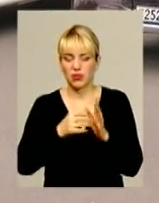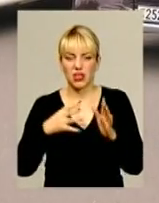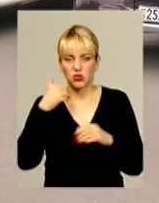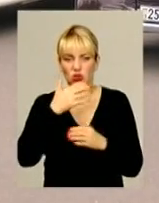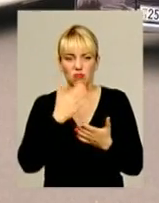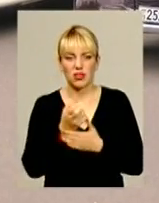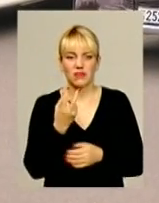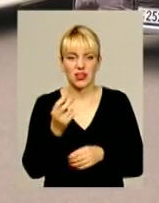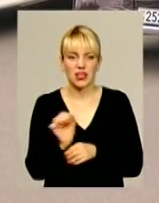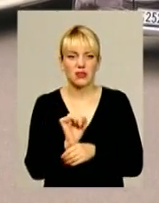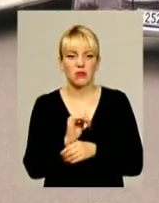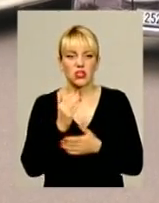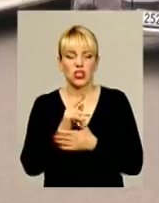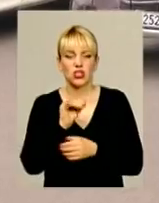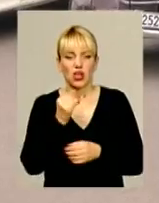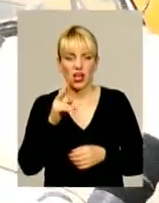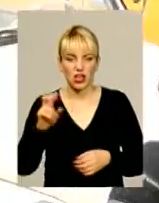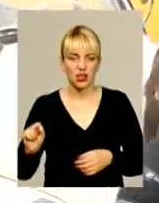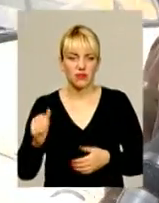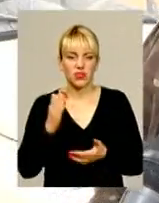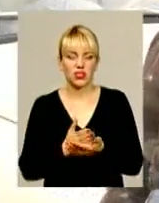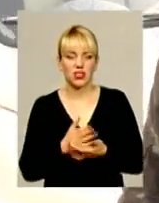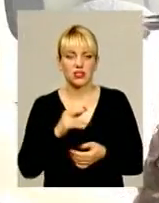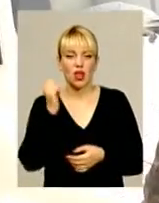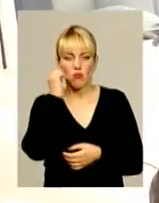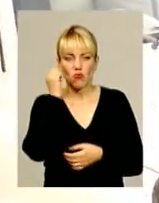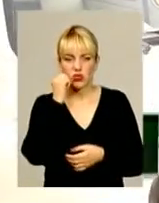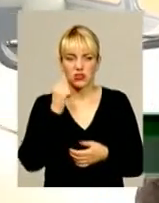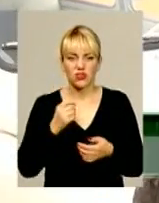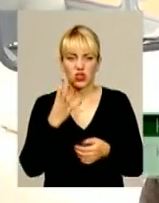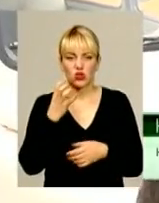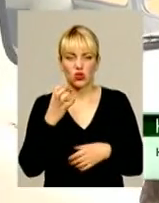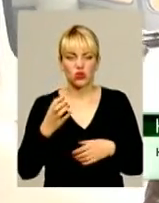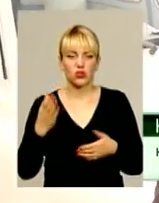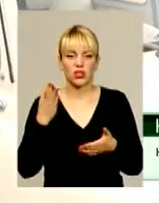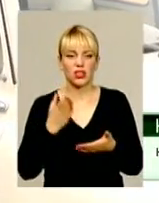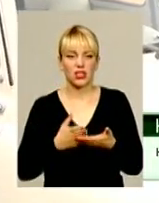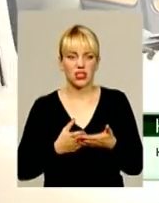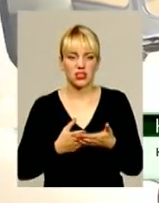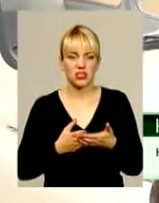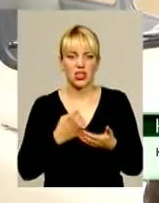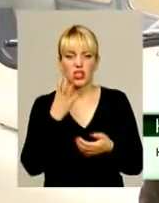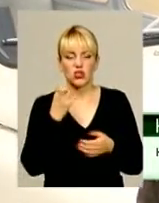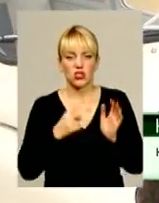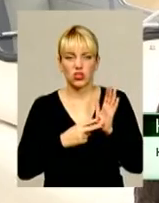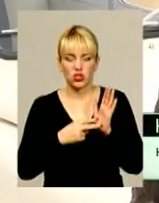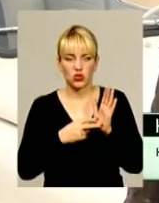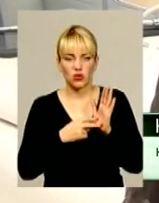12 машин. Є Чайка, є Москва 400, 407,